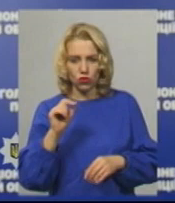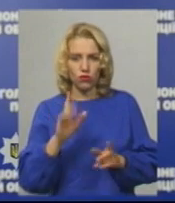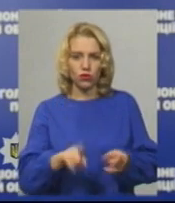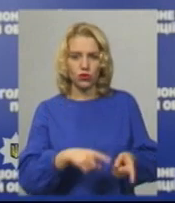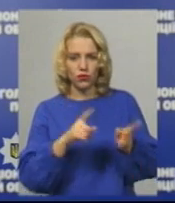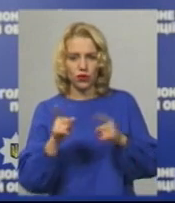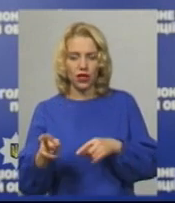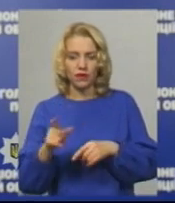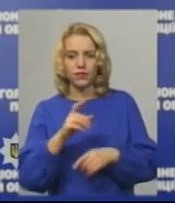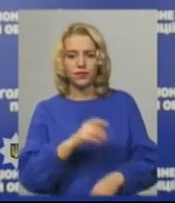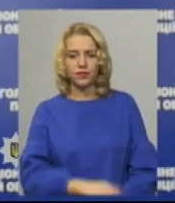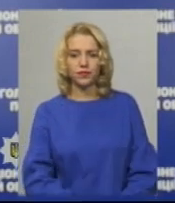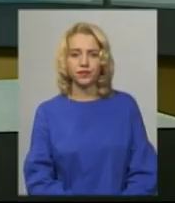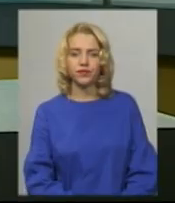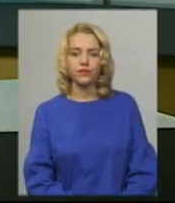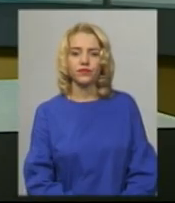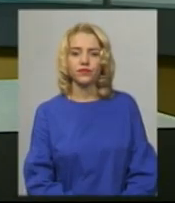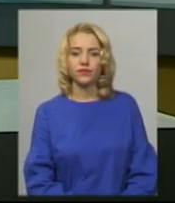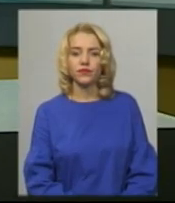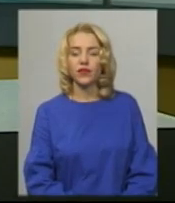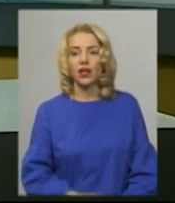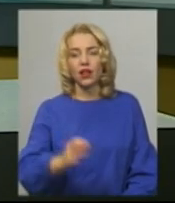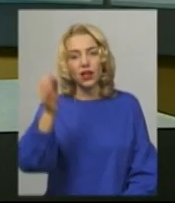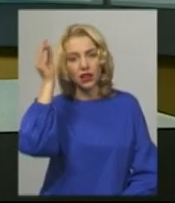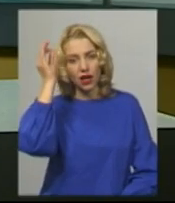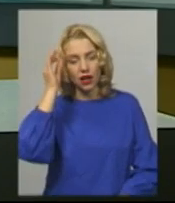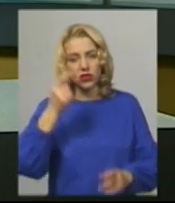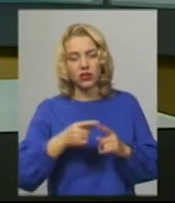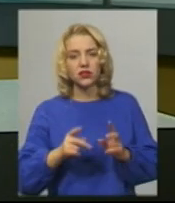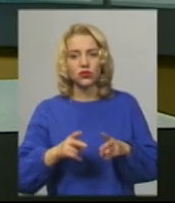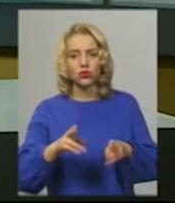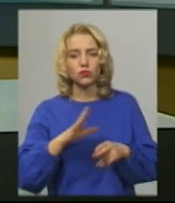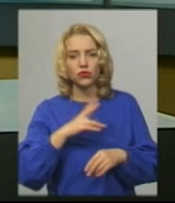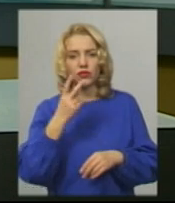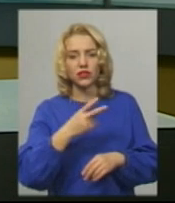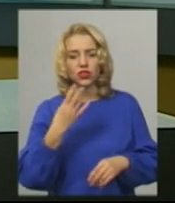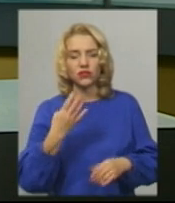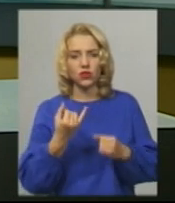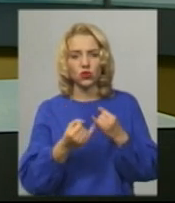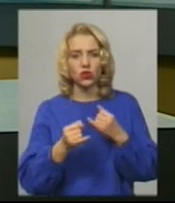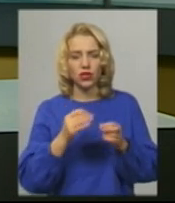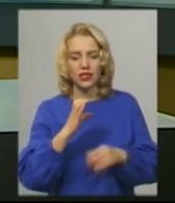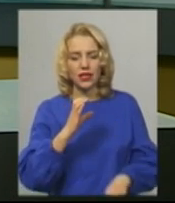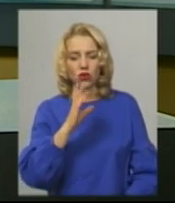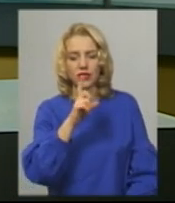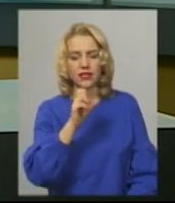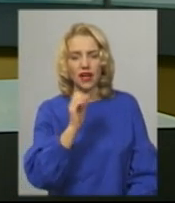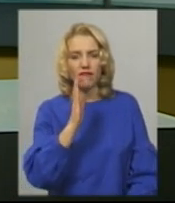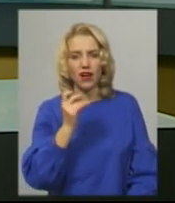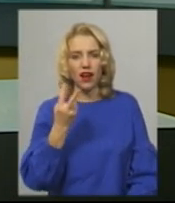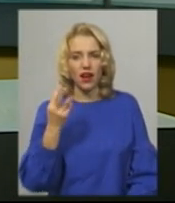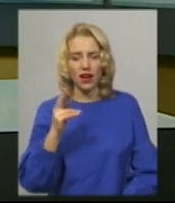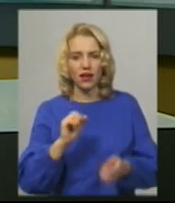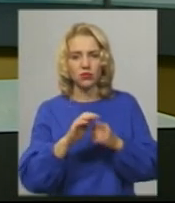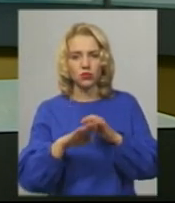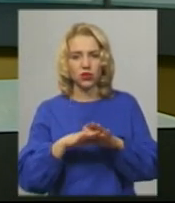ізоляторі міста Хмельницького. Нагадую, злочин стався 24 жовтня в селі Заваля Кам'янець-Подільського району. За